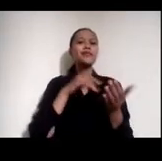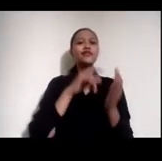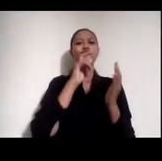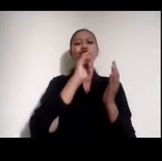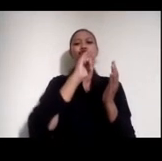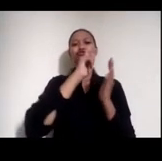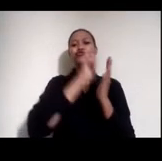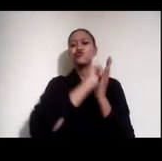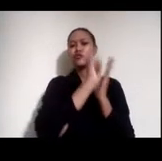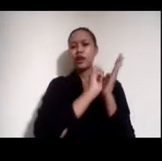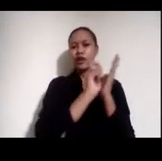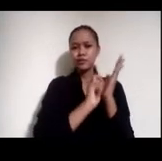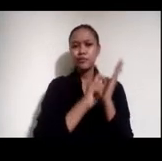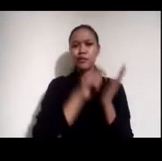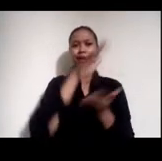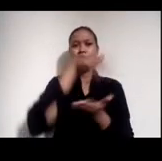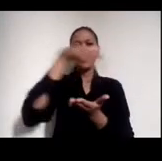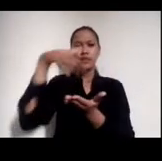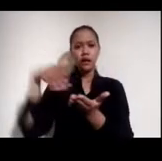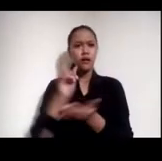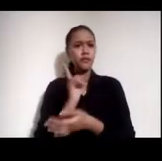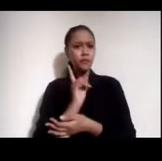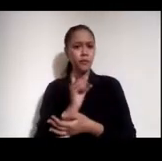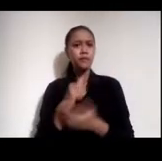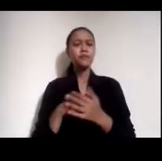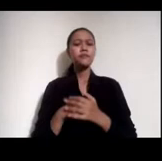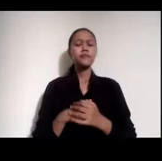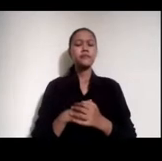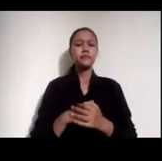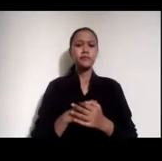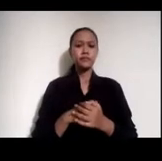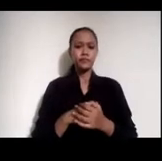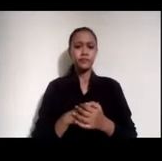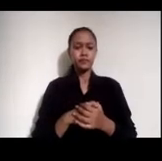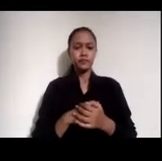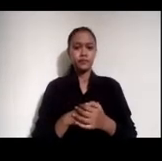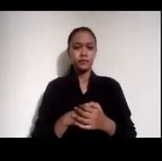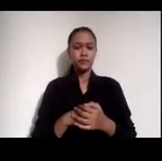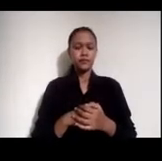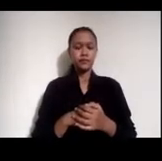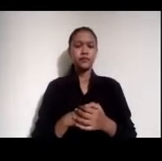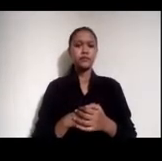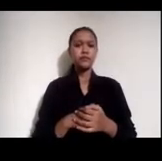skip aja Nah ini kenapa kita kemudian membutuhkan